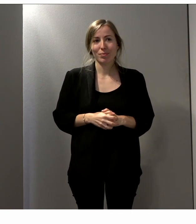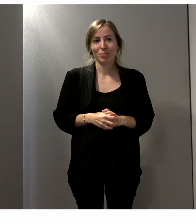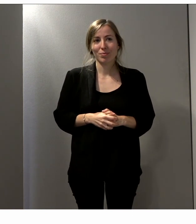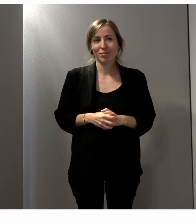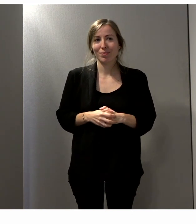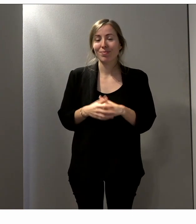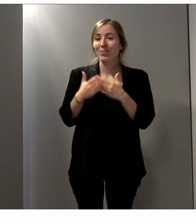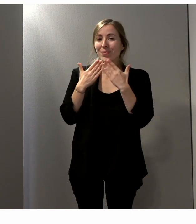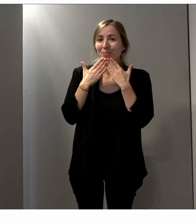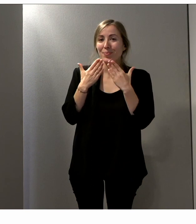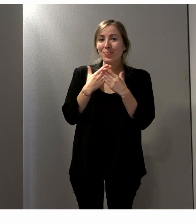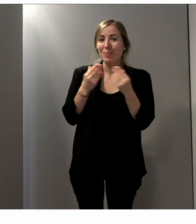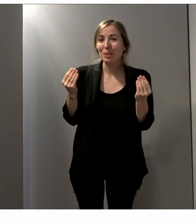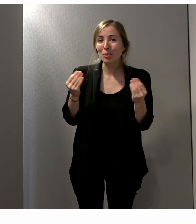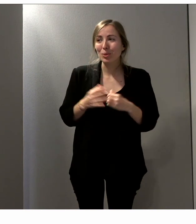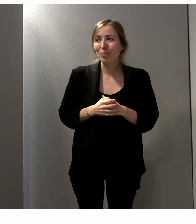Merci beaucoup.